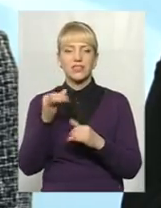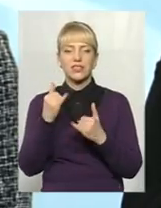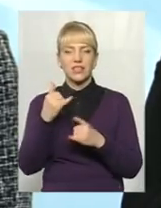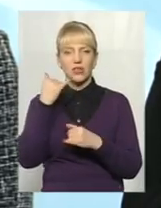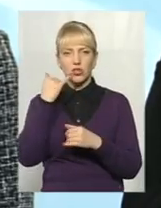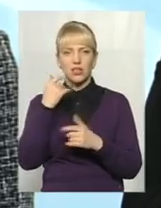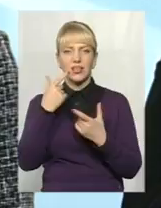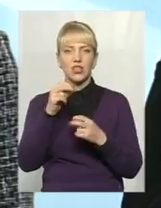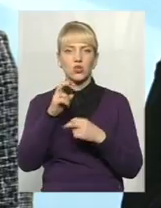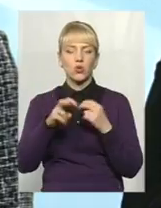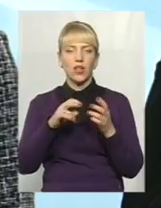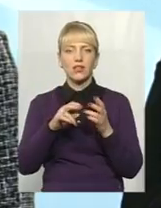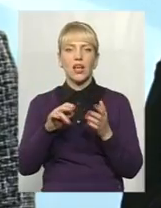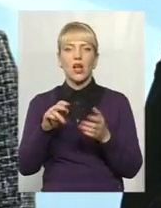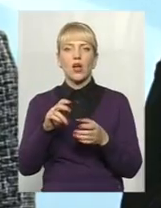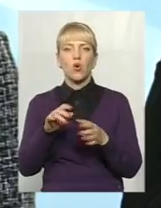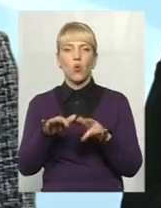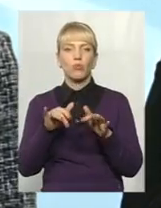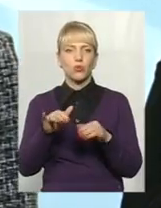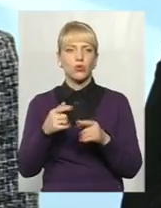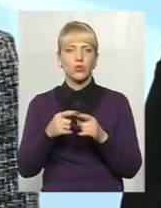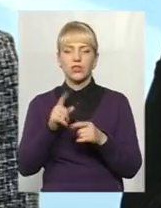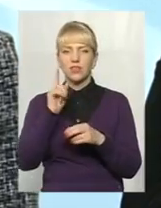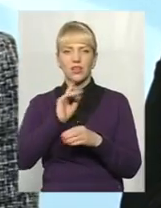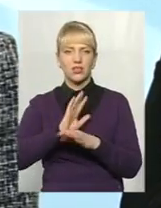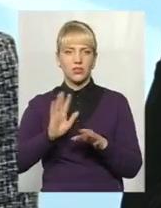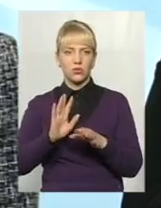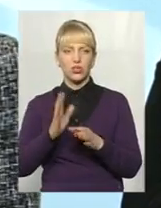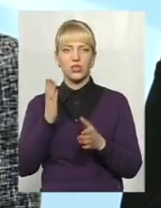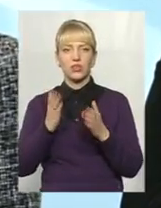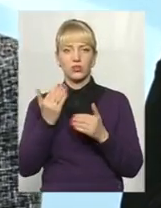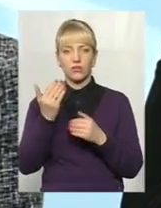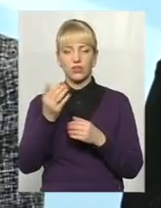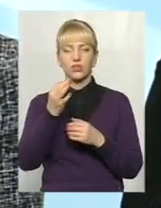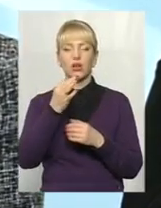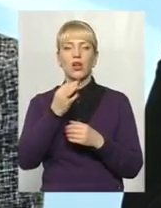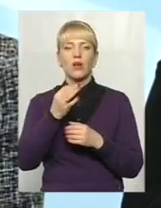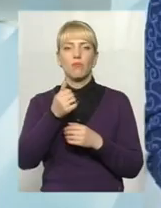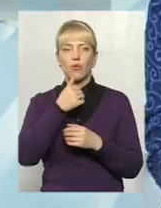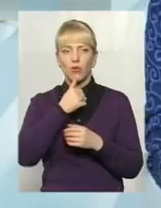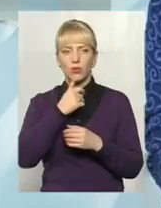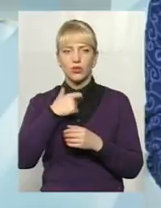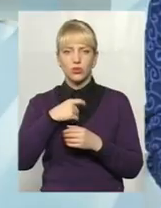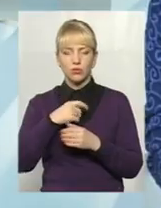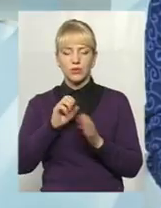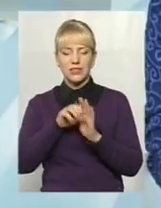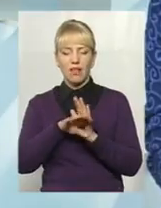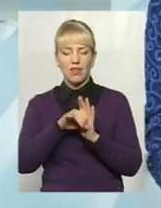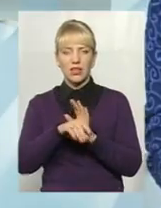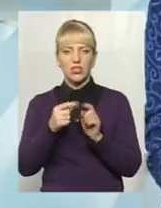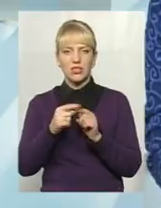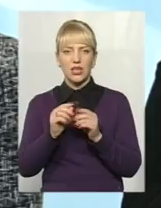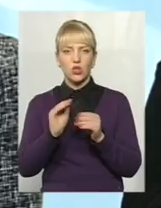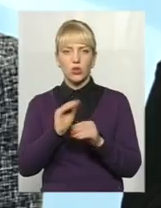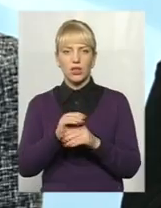заходити на сайт, дивитись, навіть через телефон це незручно. Якщо ви спробуєте після ефіру собі завантажити цей додаток,